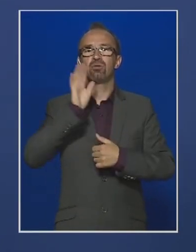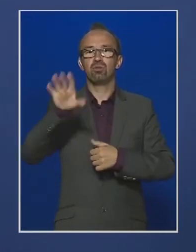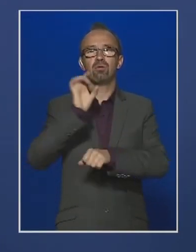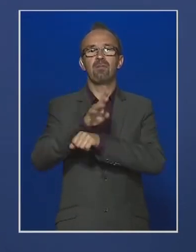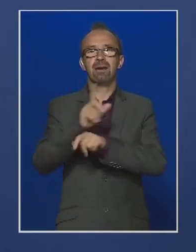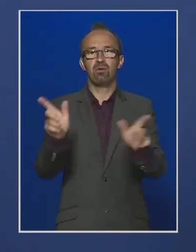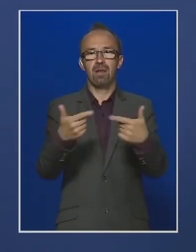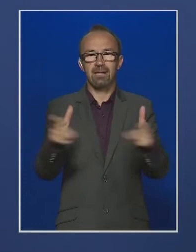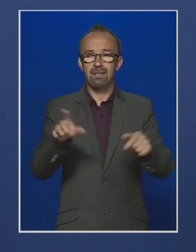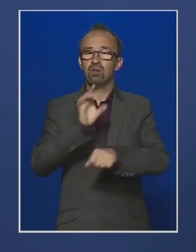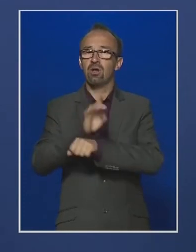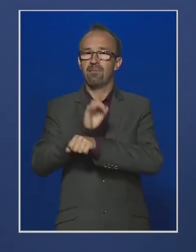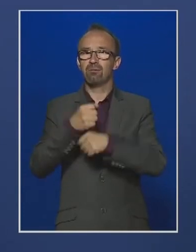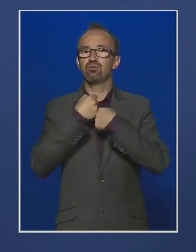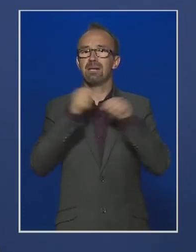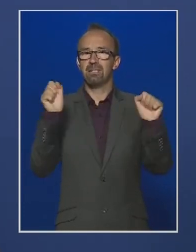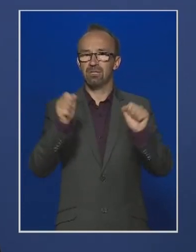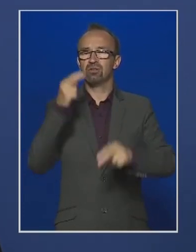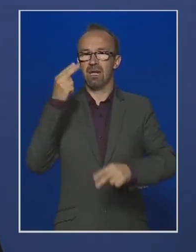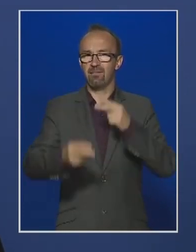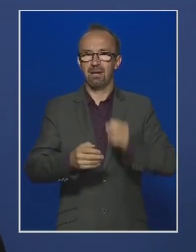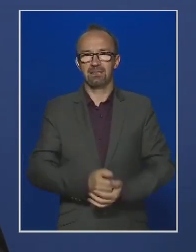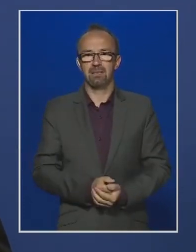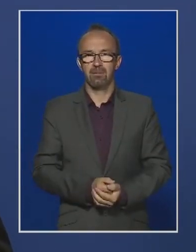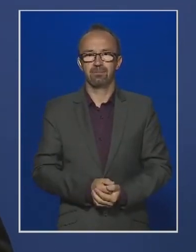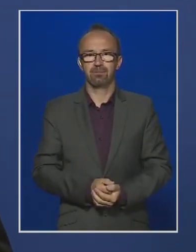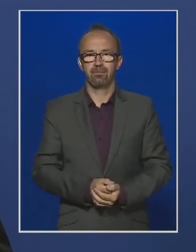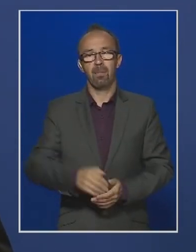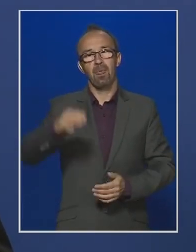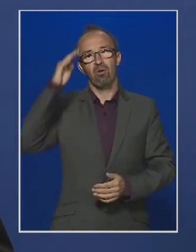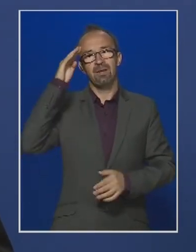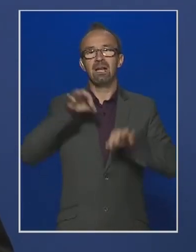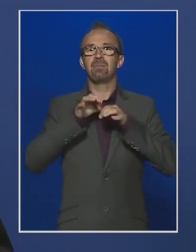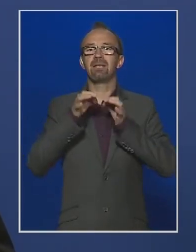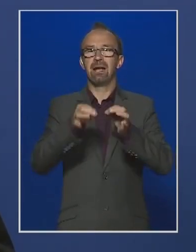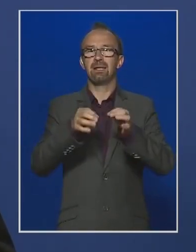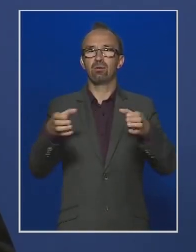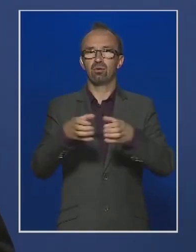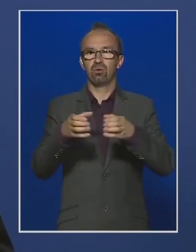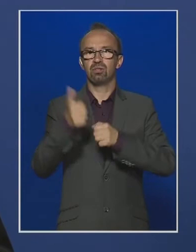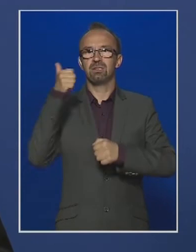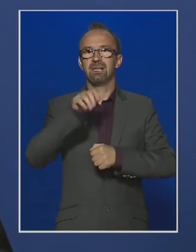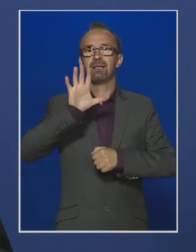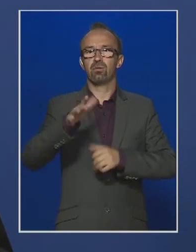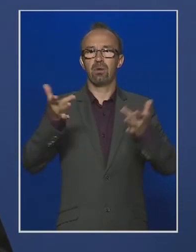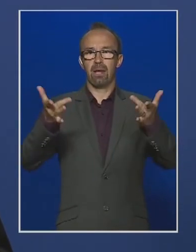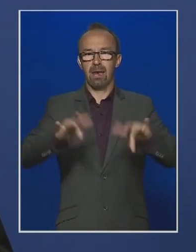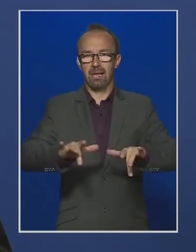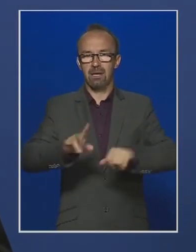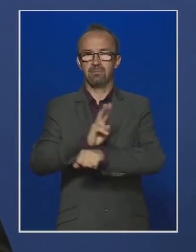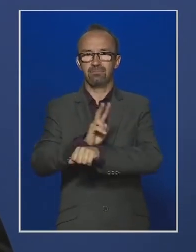fertőtlenítését és vírusmentesítését hajtotta végre. A honvédelmi irányító törzsek 105 helyen